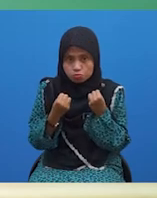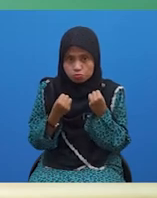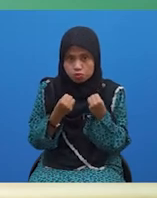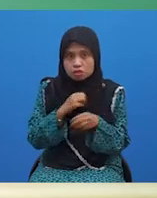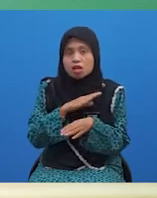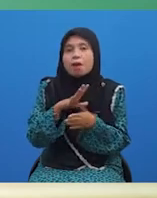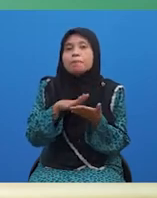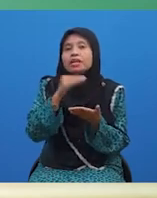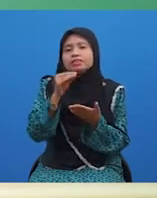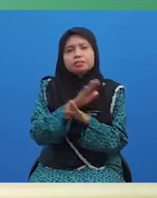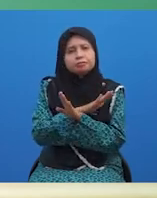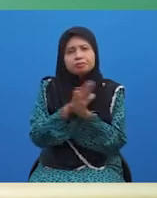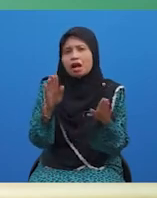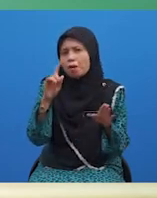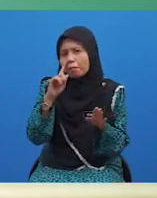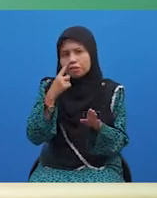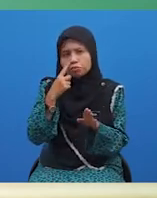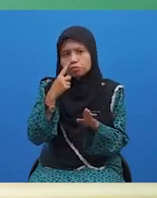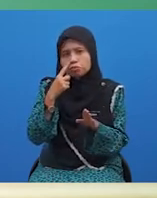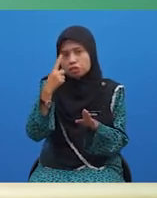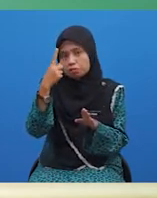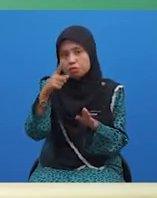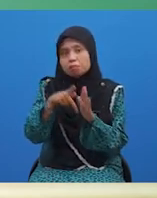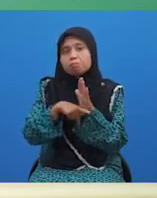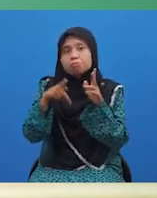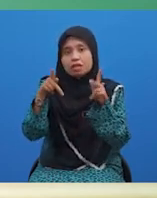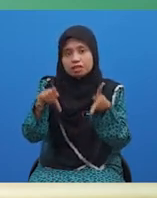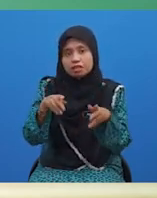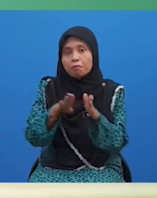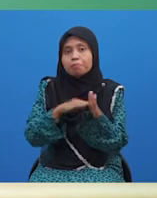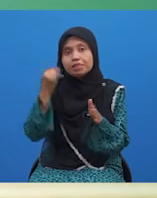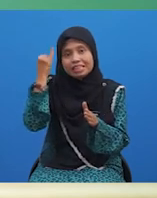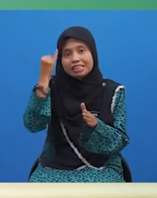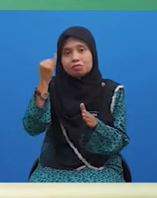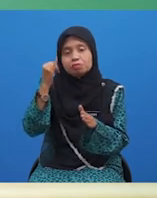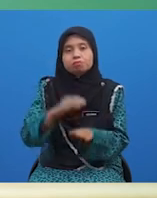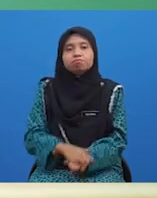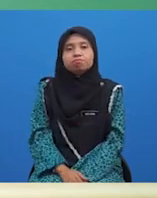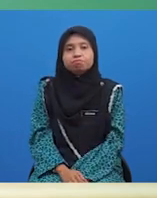pelajar belajarlah tanpa jemur demi pelajar berilmu.